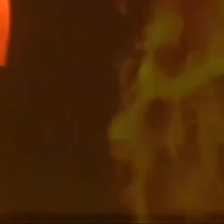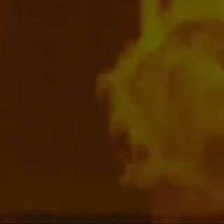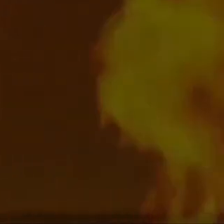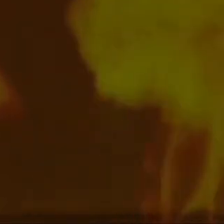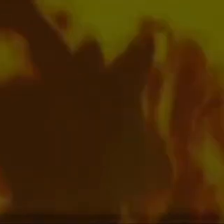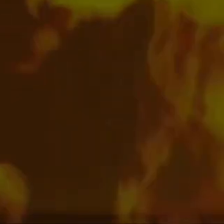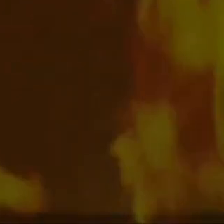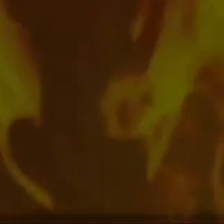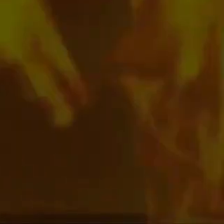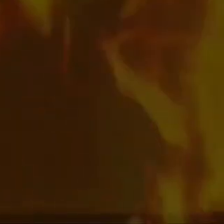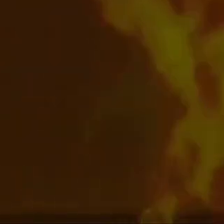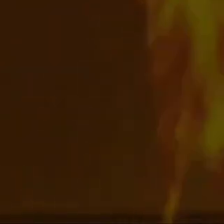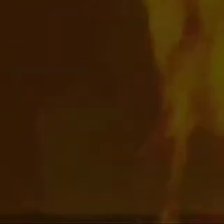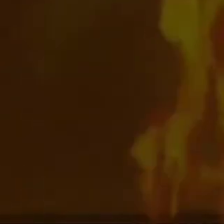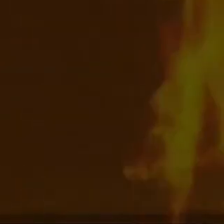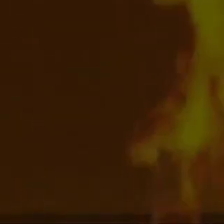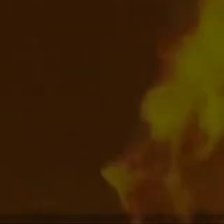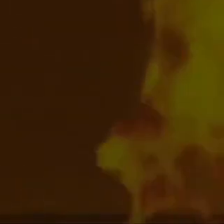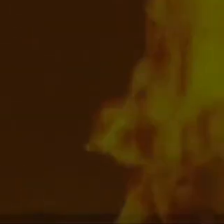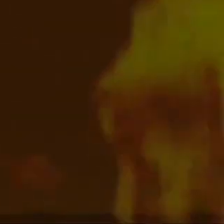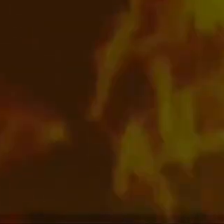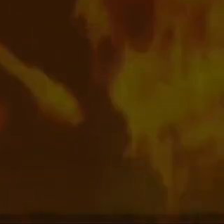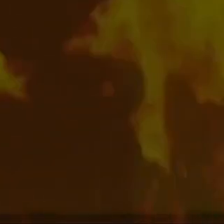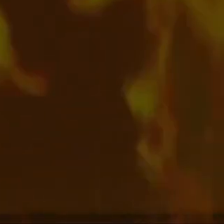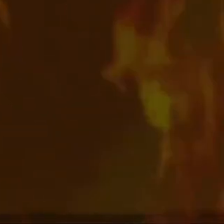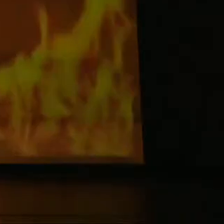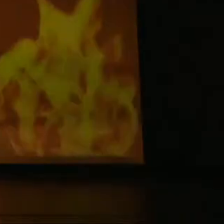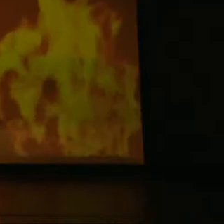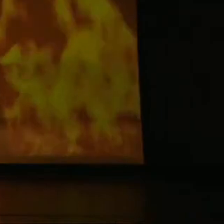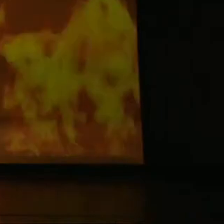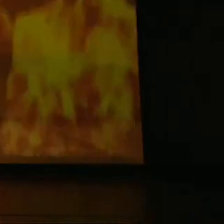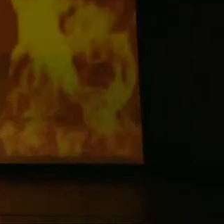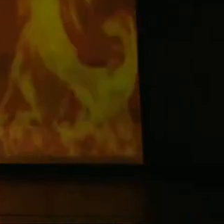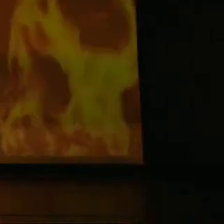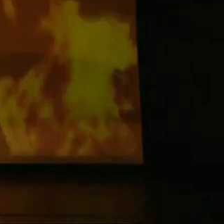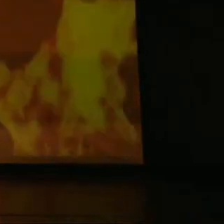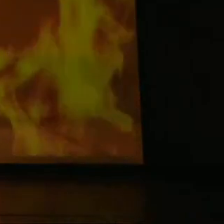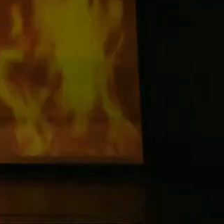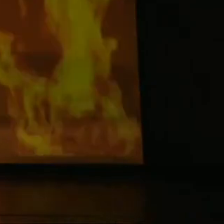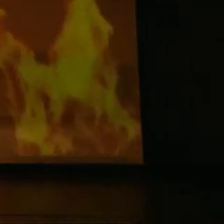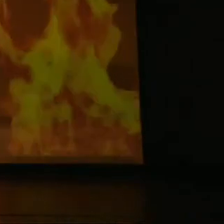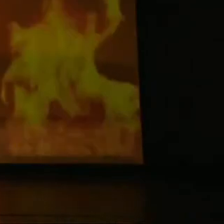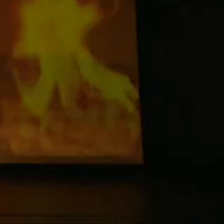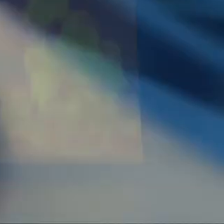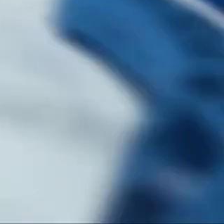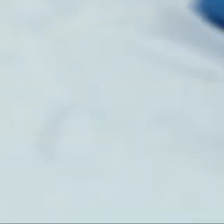Panevežio muzikinis teatras sezoną pradeda Marijos Simono Šimulynaidės baleto karmen pastatymu.